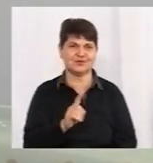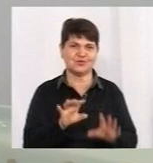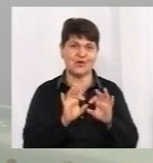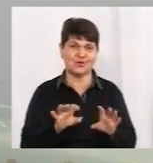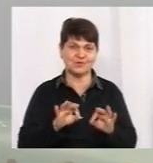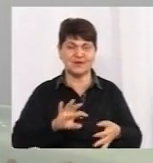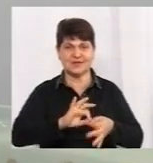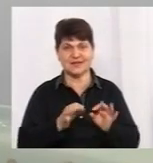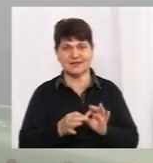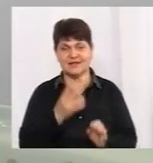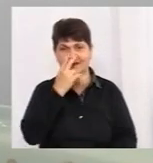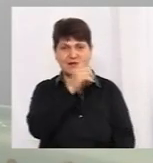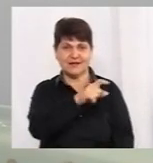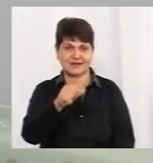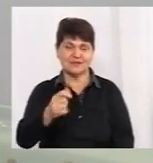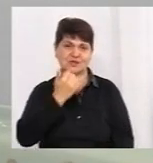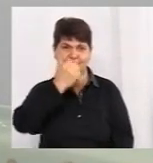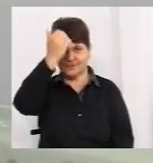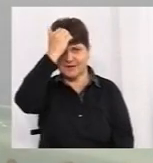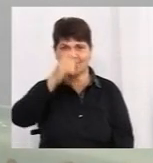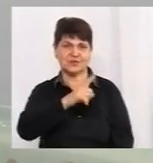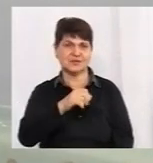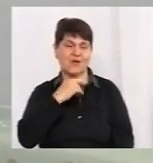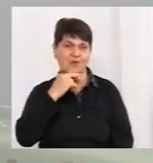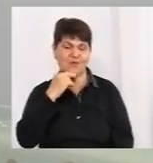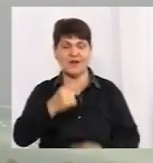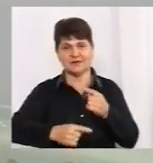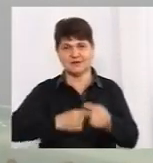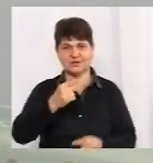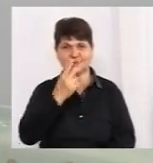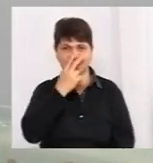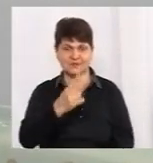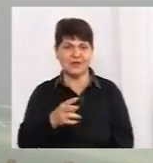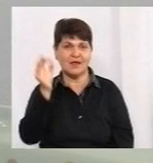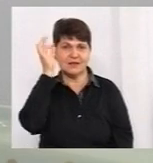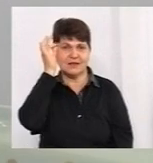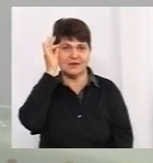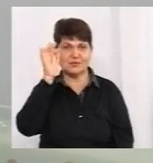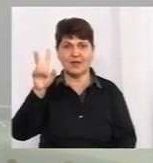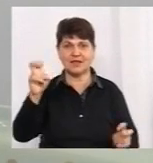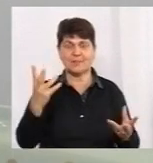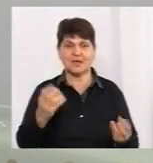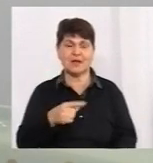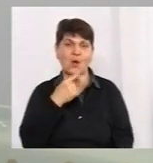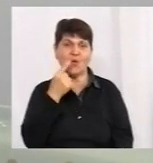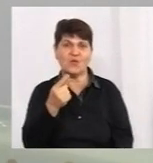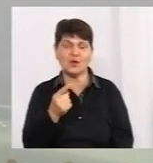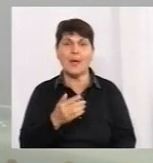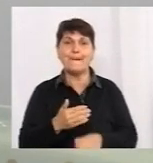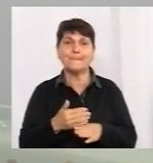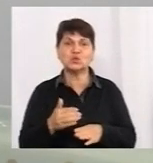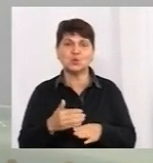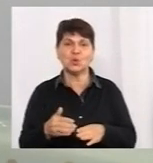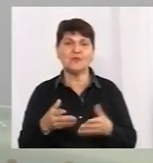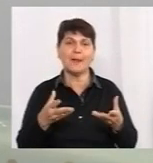деталі. Глядачам дякую за увагу. Побачимось з вами вже в наступних етерах. Нагадайте, глядачам, що сьогодні у темі дня говорили про поступове